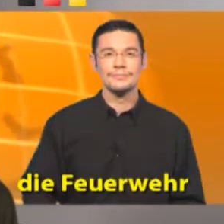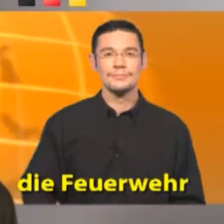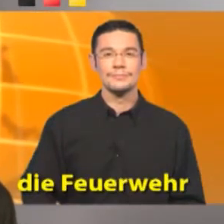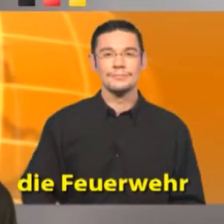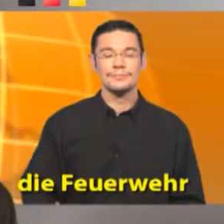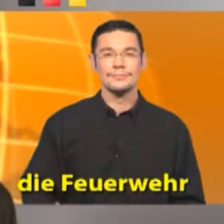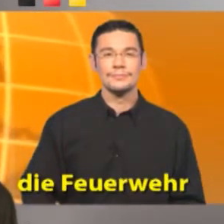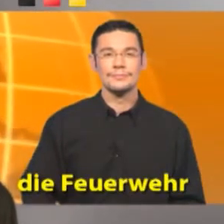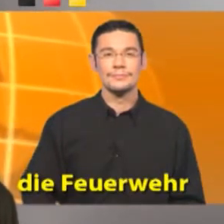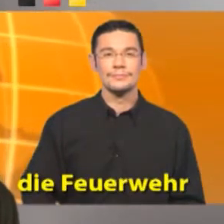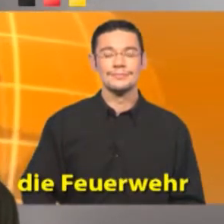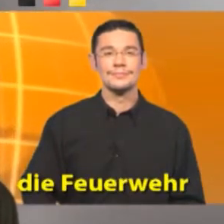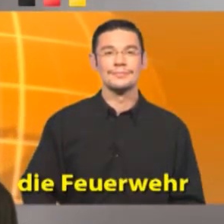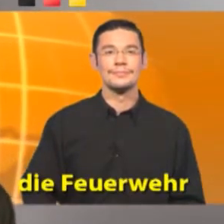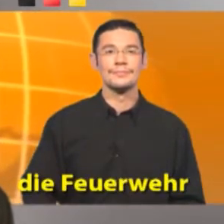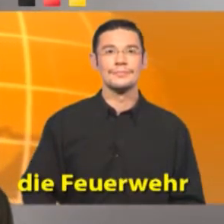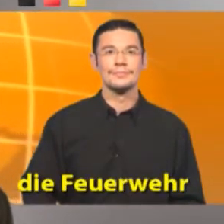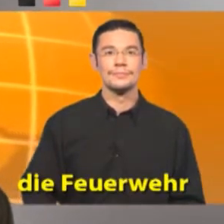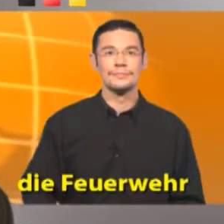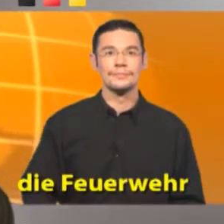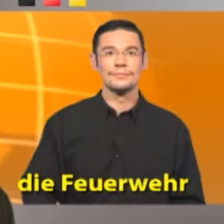Los Bomberos